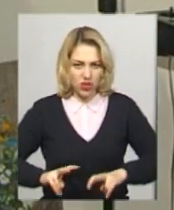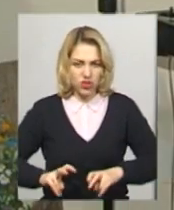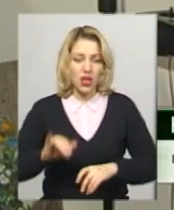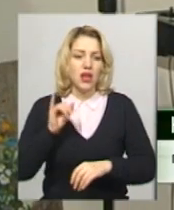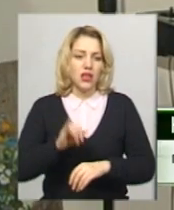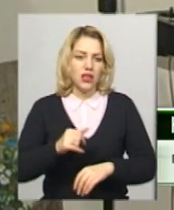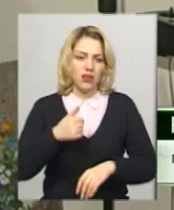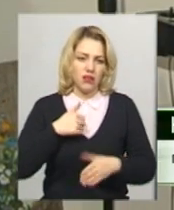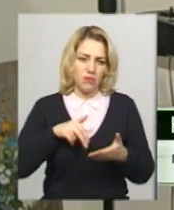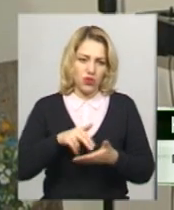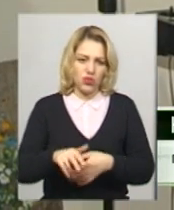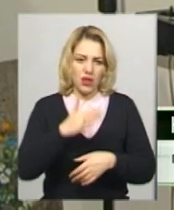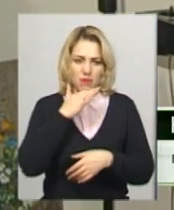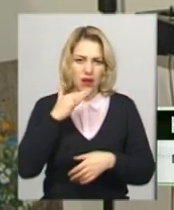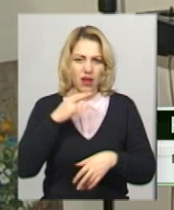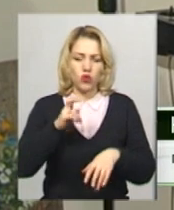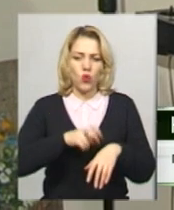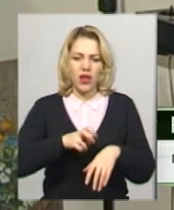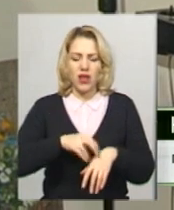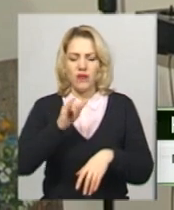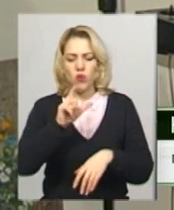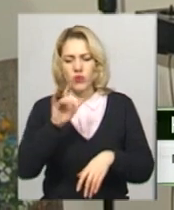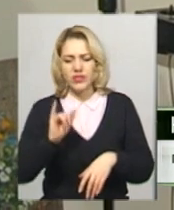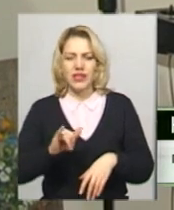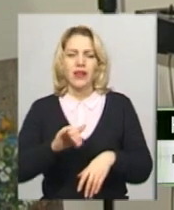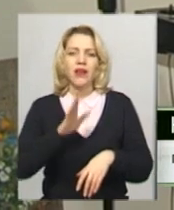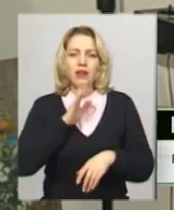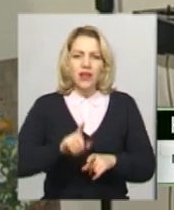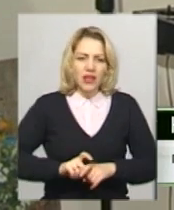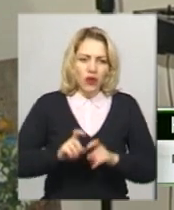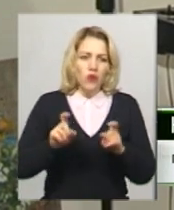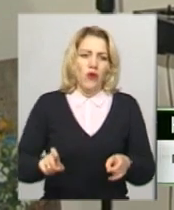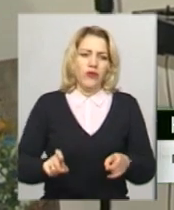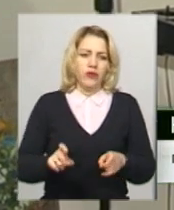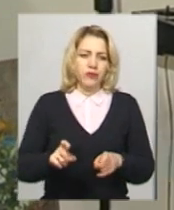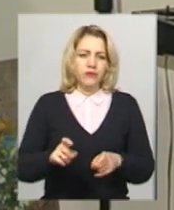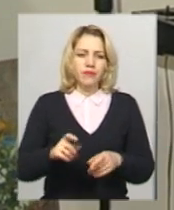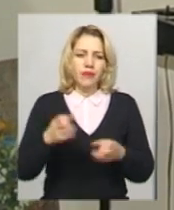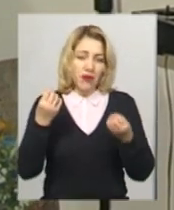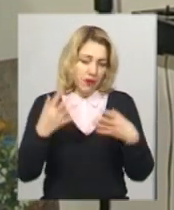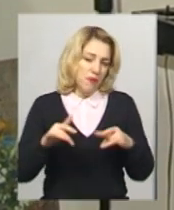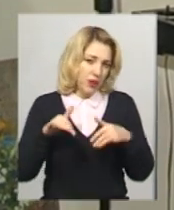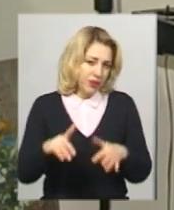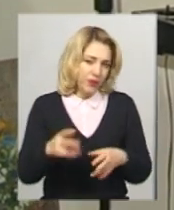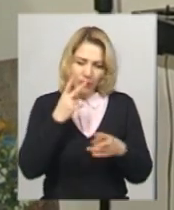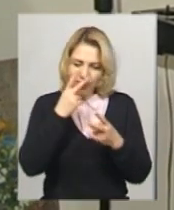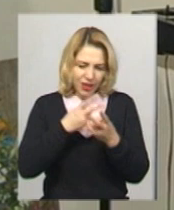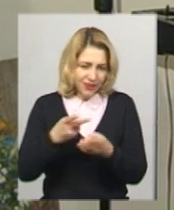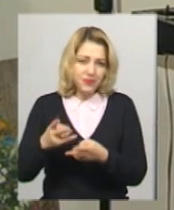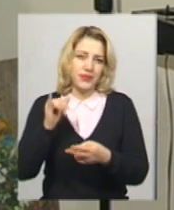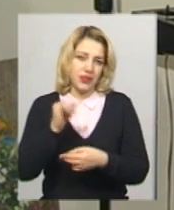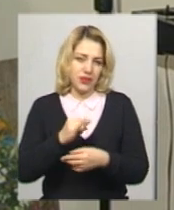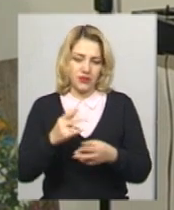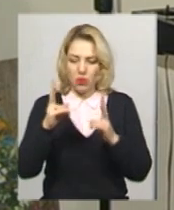Я прийшла багато лікарів, у зігінь, у гінеколога. Стандартні просто процедури обстеження. І